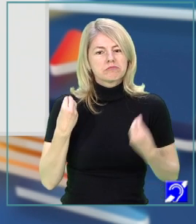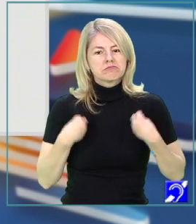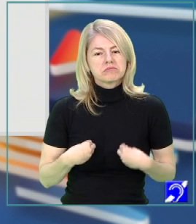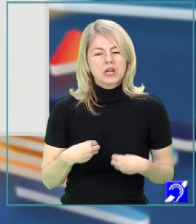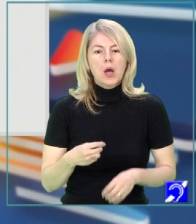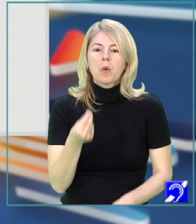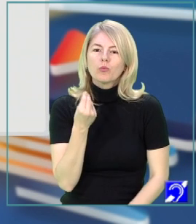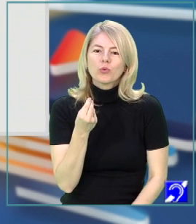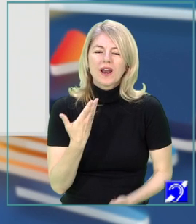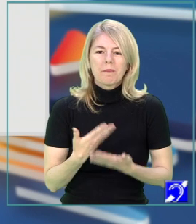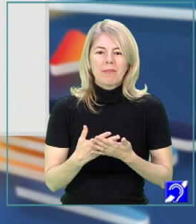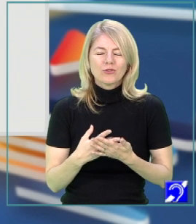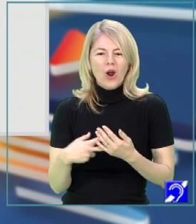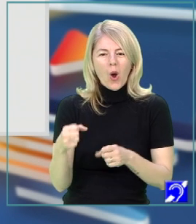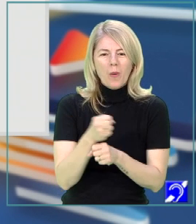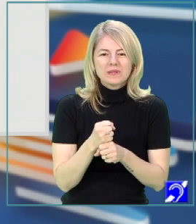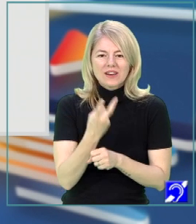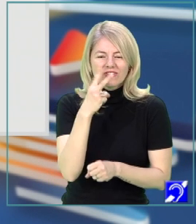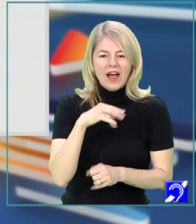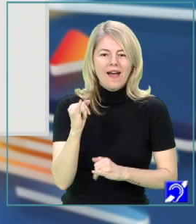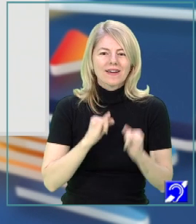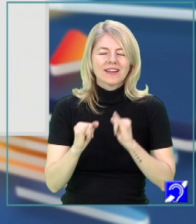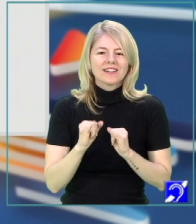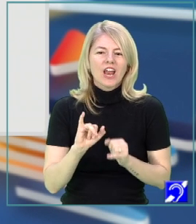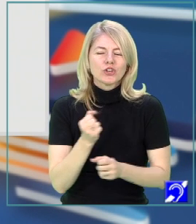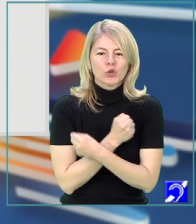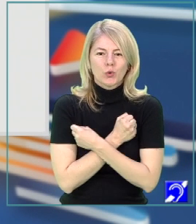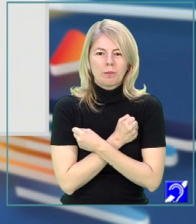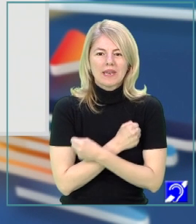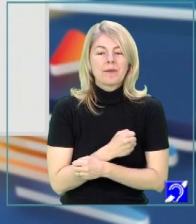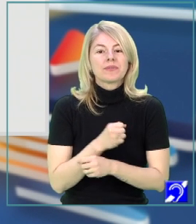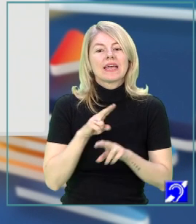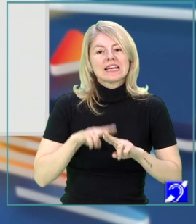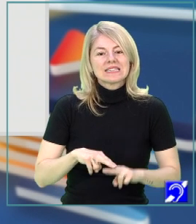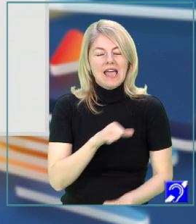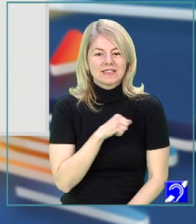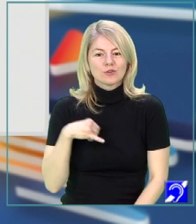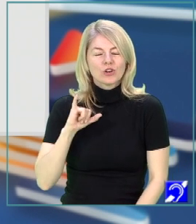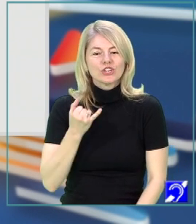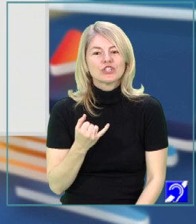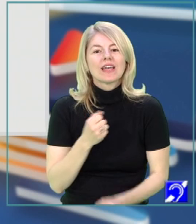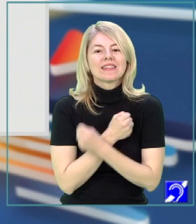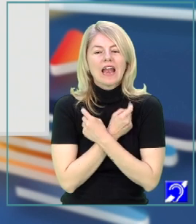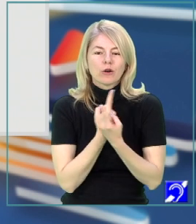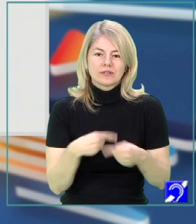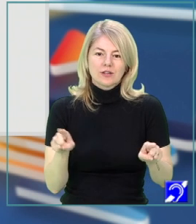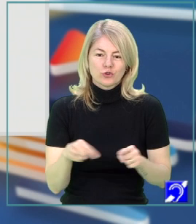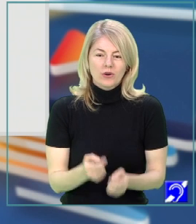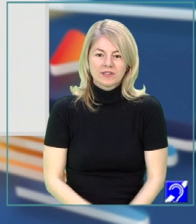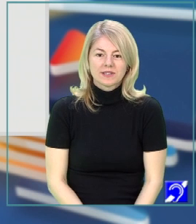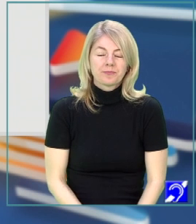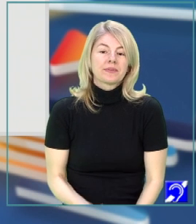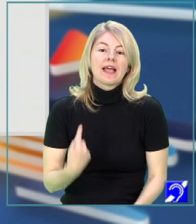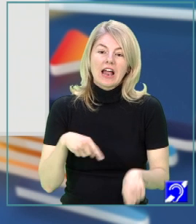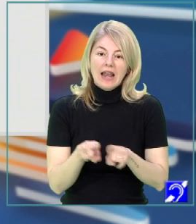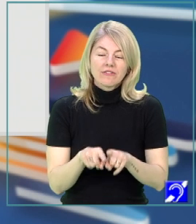propice pentru manifestarea iubirii. Stai singură în grădină și dragostea ți-o cândi. De